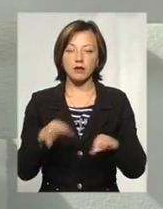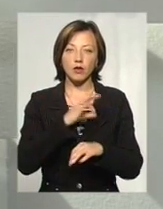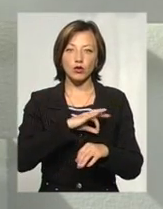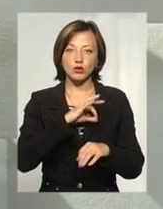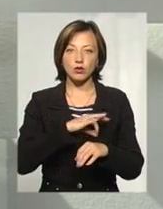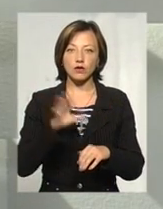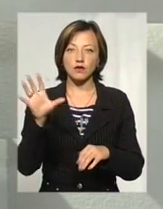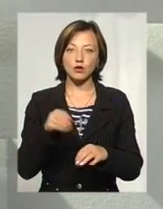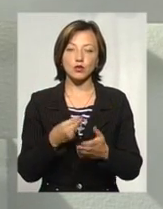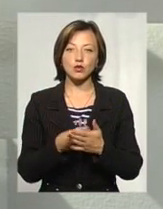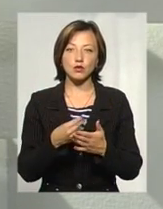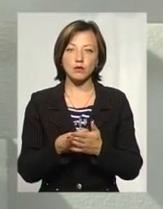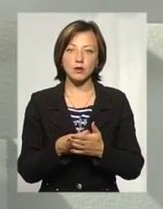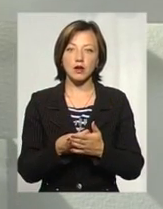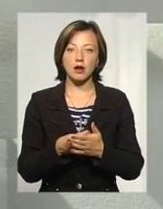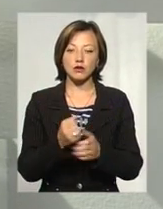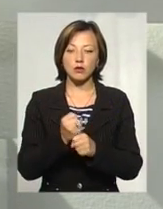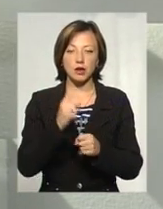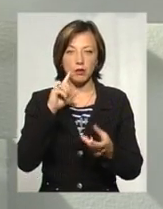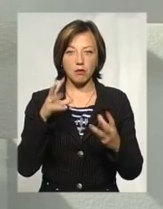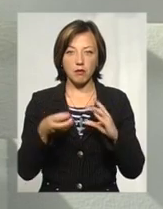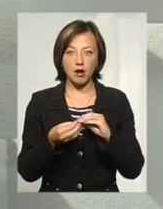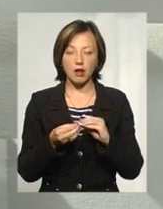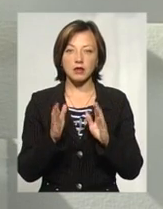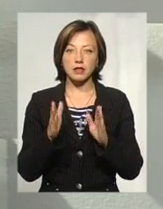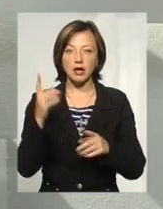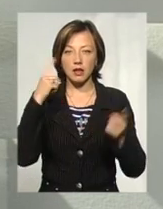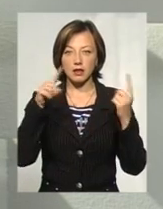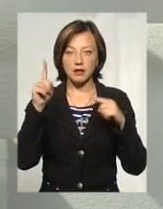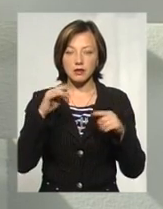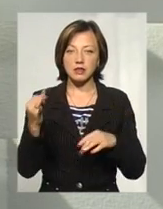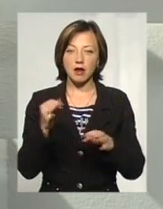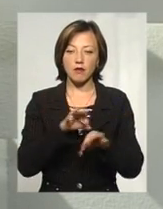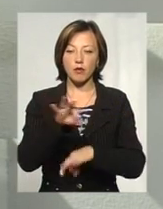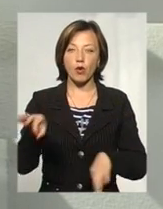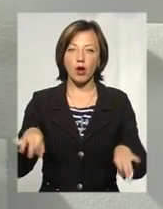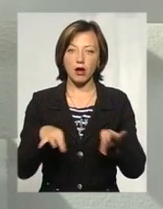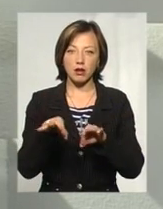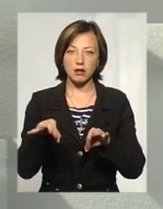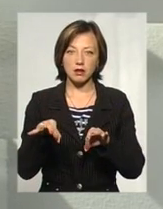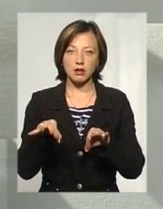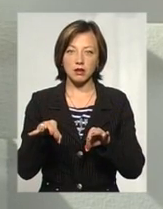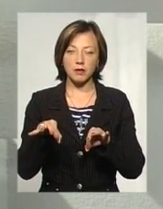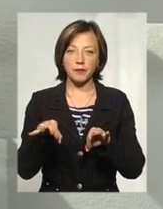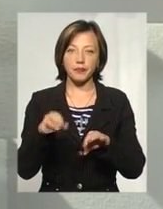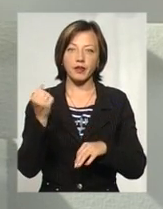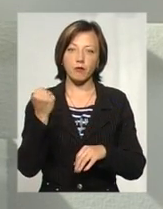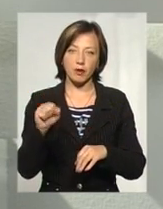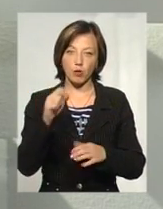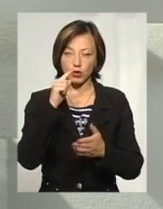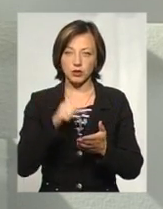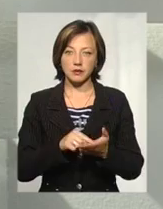використовувати усю суму, а зробити прохідний бал для того, щоб лише креативні, цікаві проєкти прийшли в переможці.